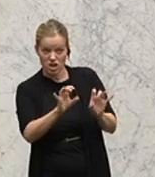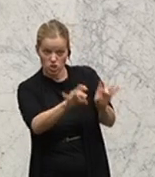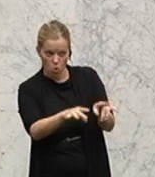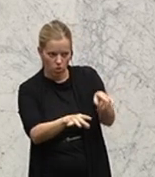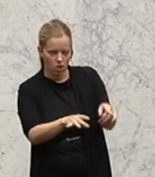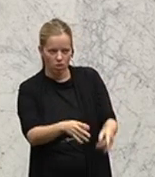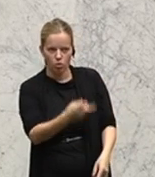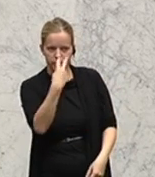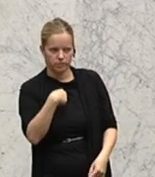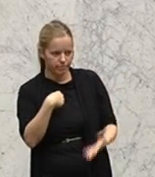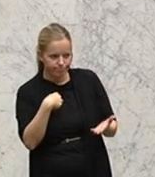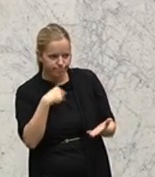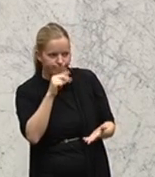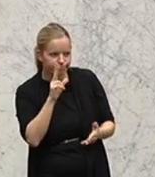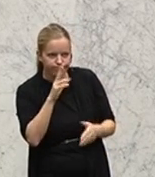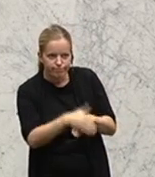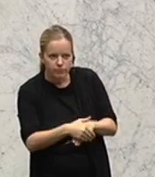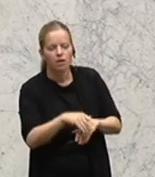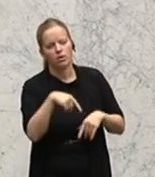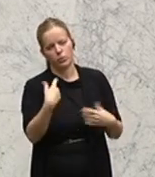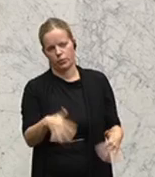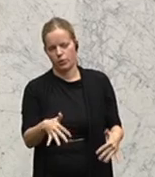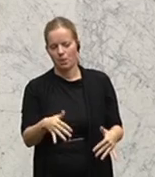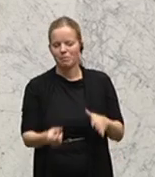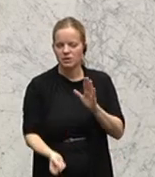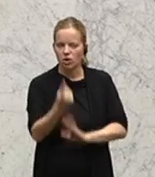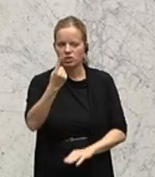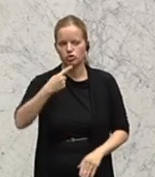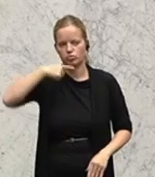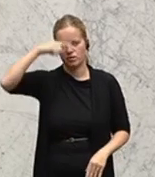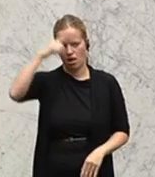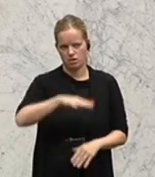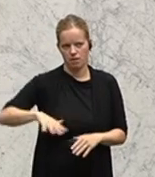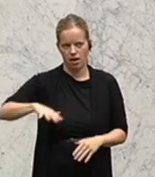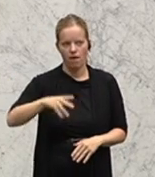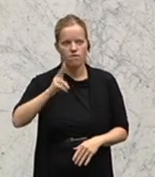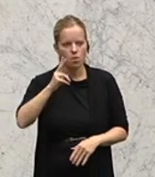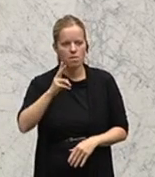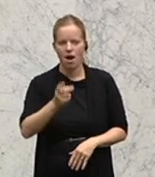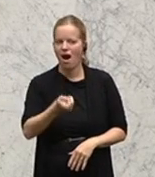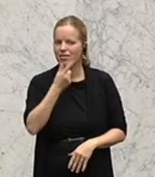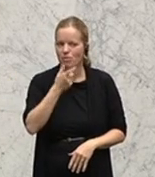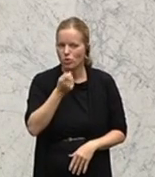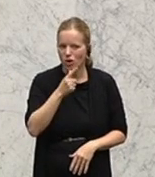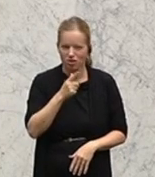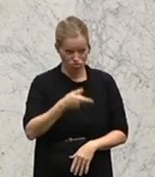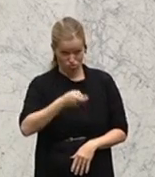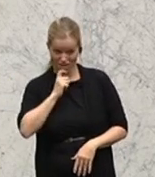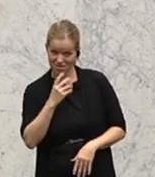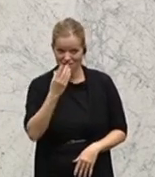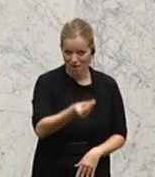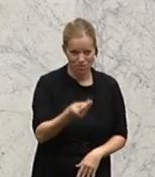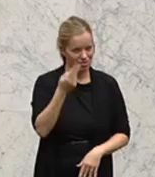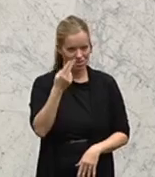Spitalsbereich, glaube ich, wäre es ganz wichtig, weil da wird ja das Antibiotikum nicht eingesetzt zum Spaß. Aber